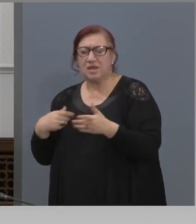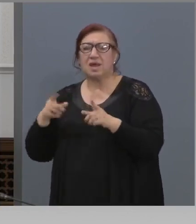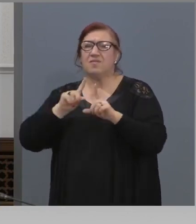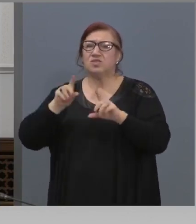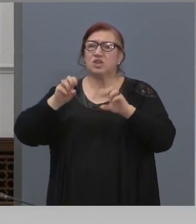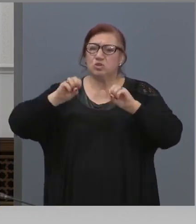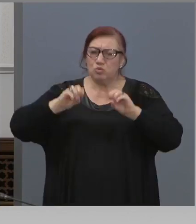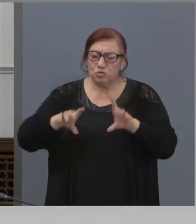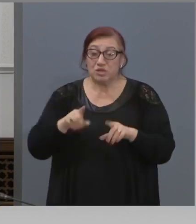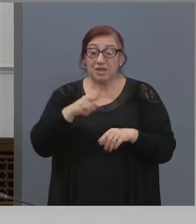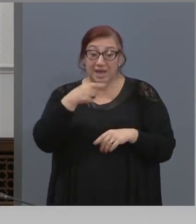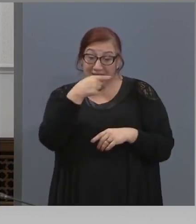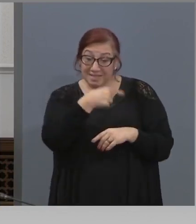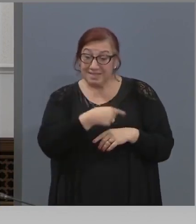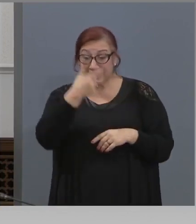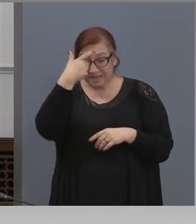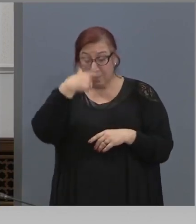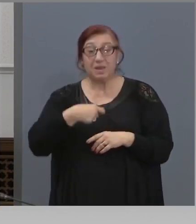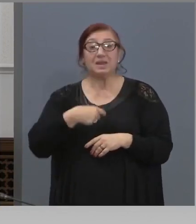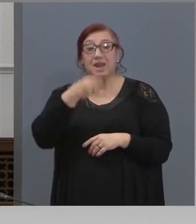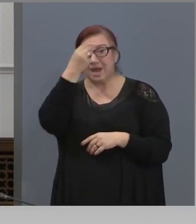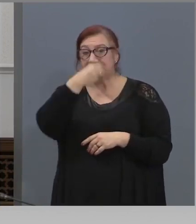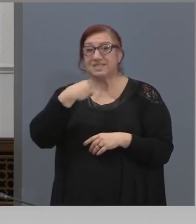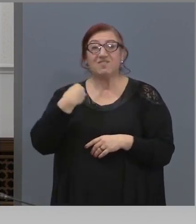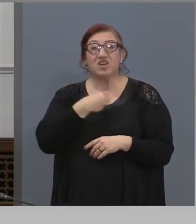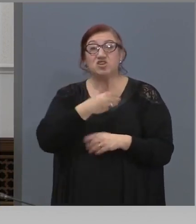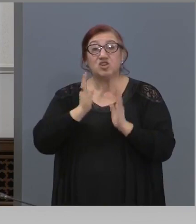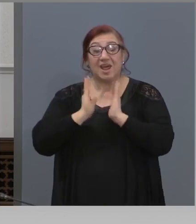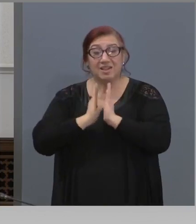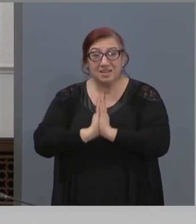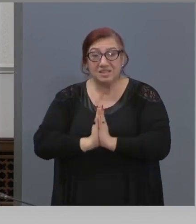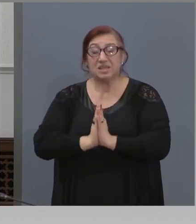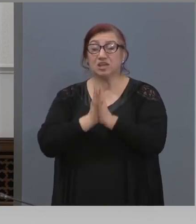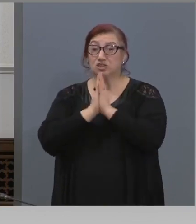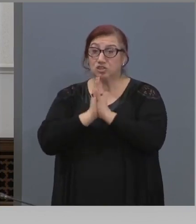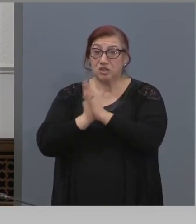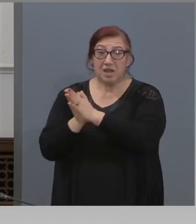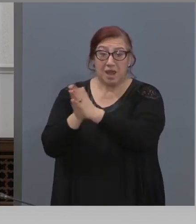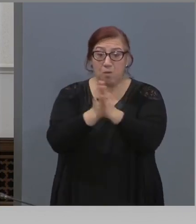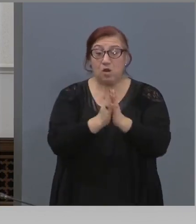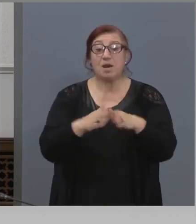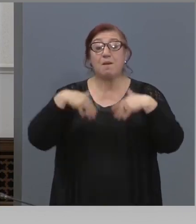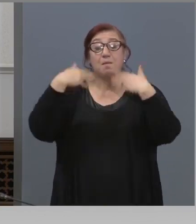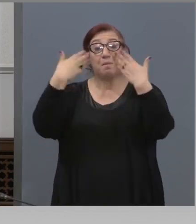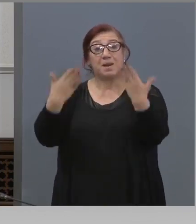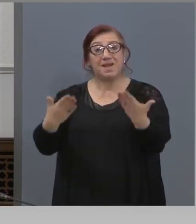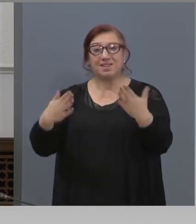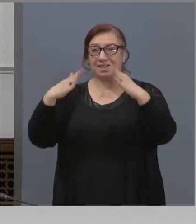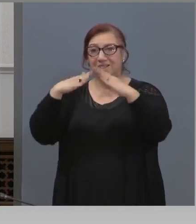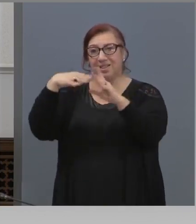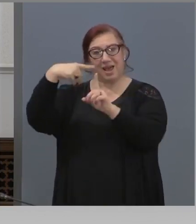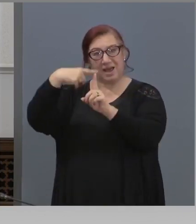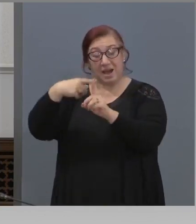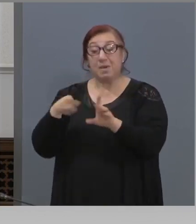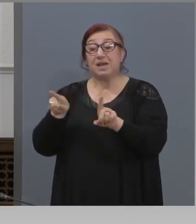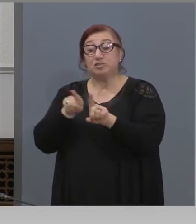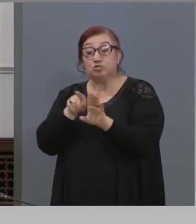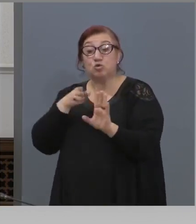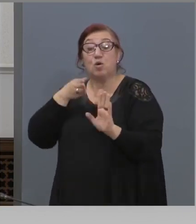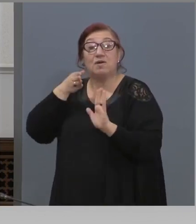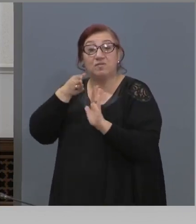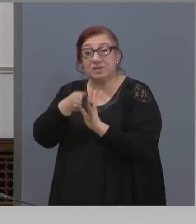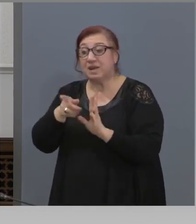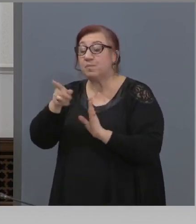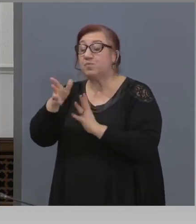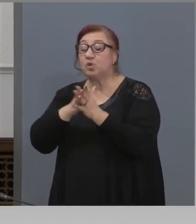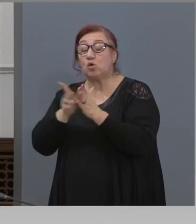недопускането, те самите ще призувават пред и вътре в храма тези, които ще дойдат да